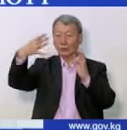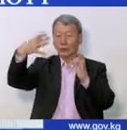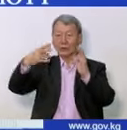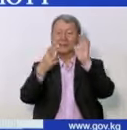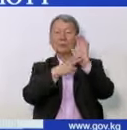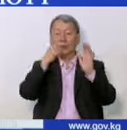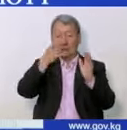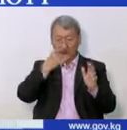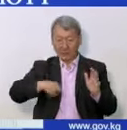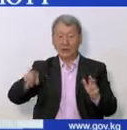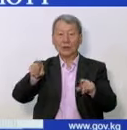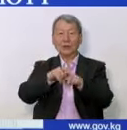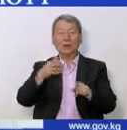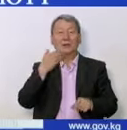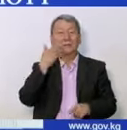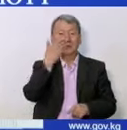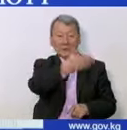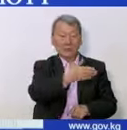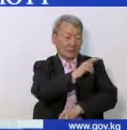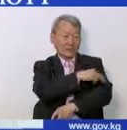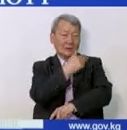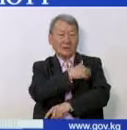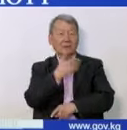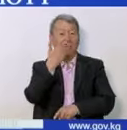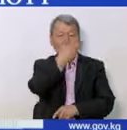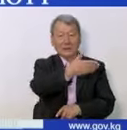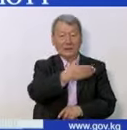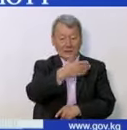обратилась за медицинской помощью.